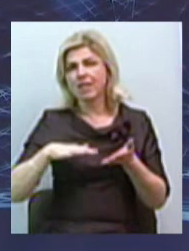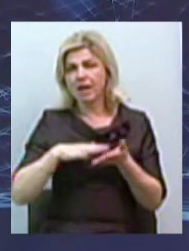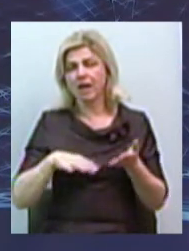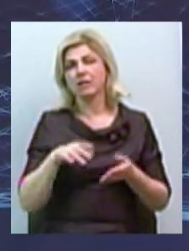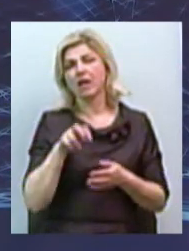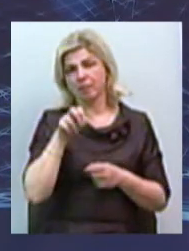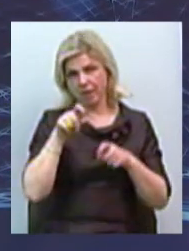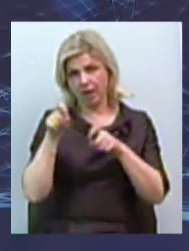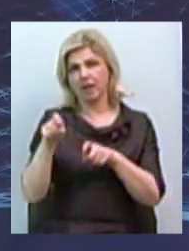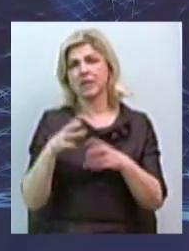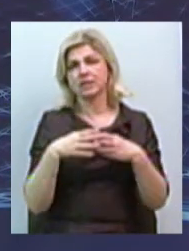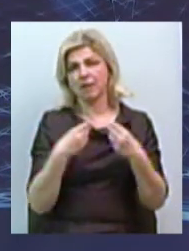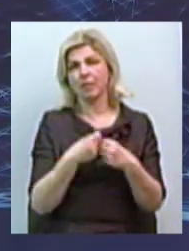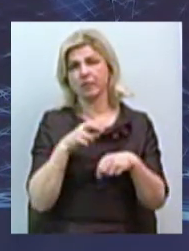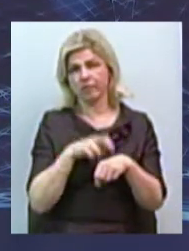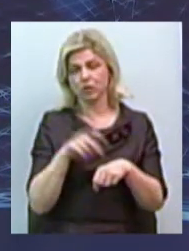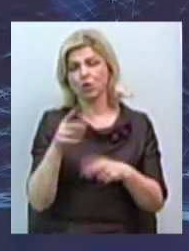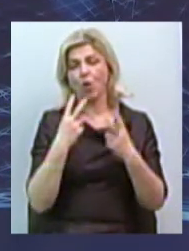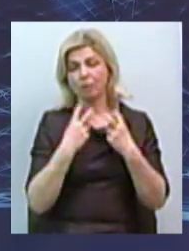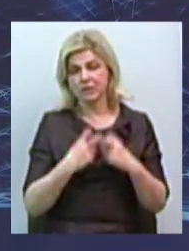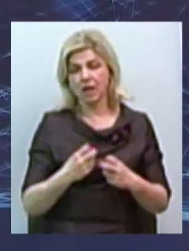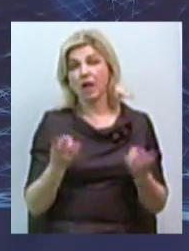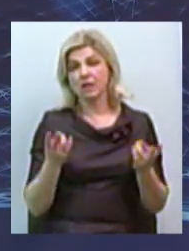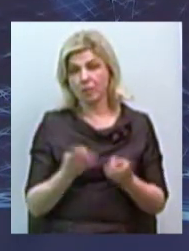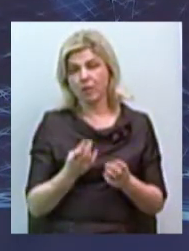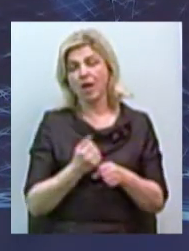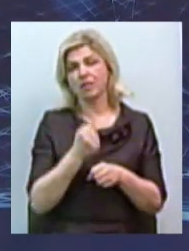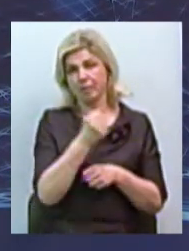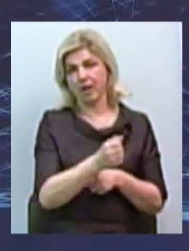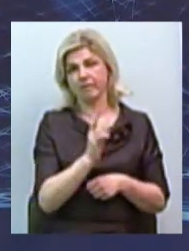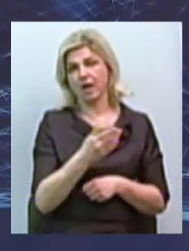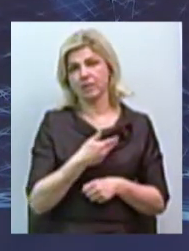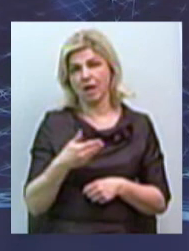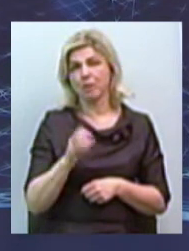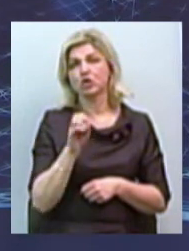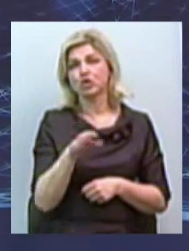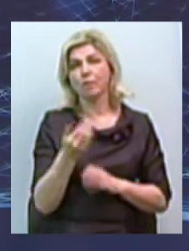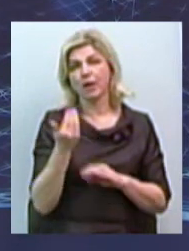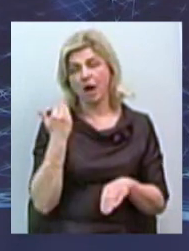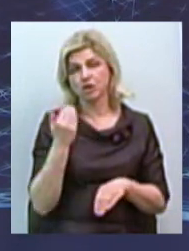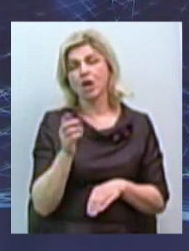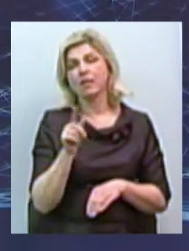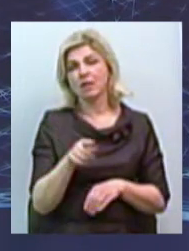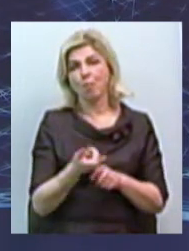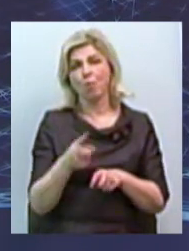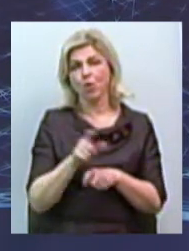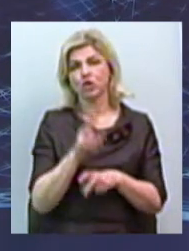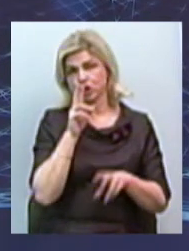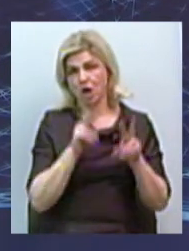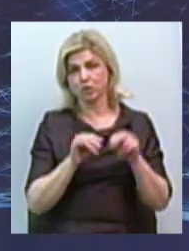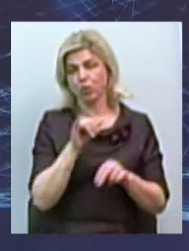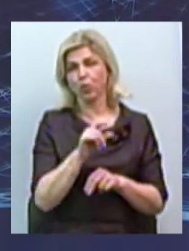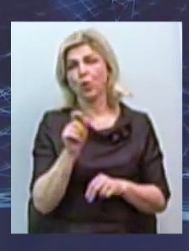семейного врачу, пусть він вас дообслідує. При необхідність він направит к нам. І чим раніше це буде, тим більше шансів у людей